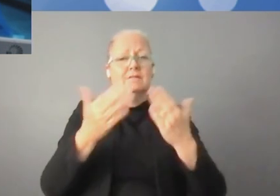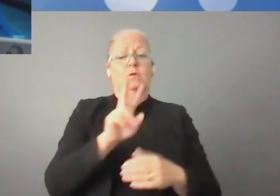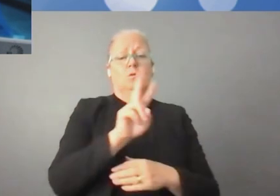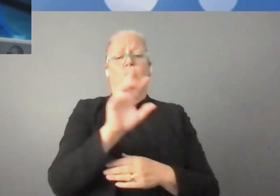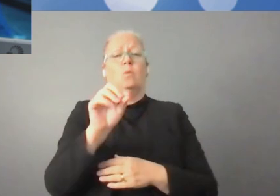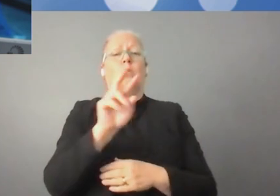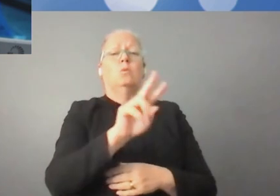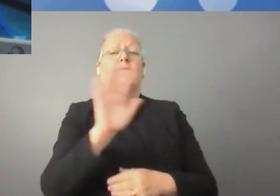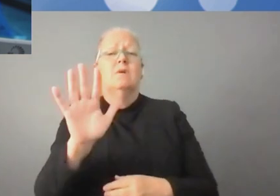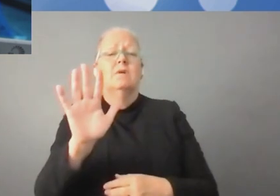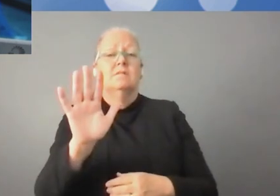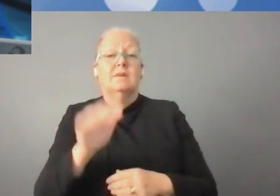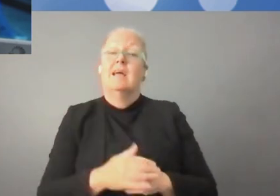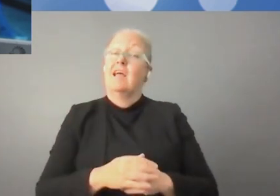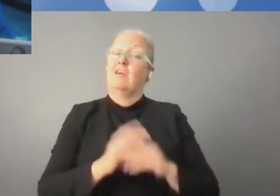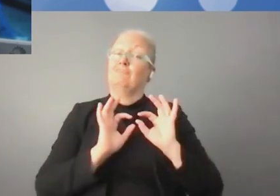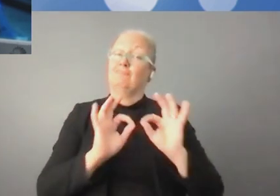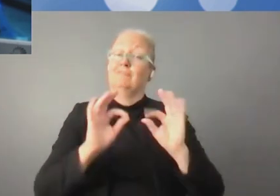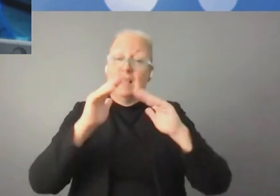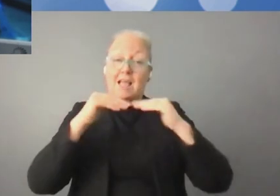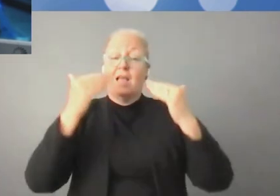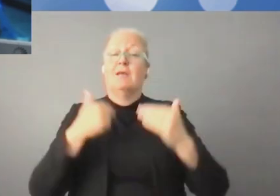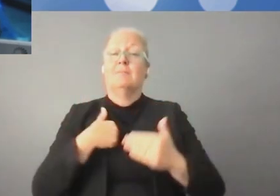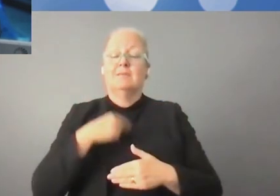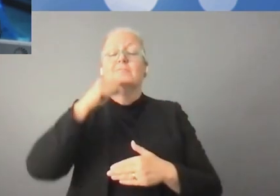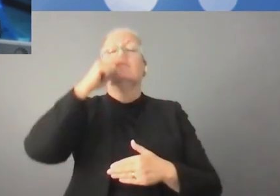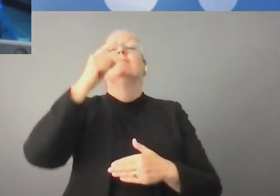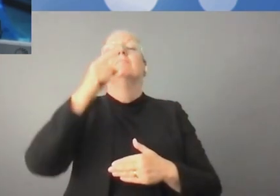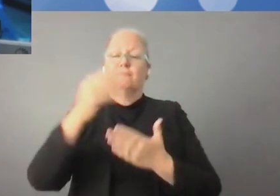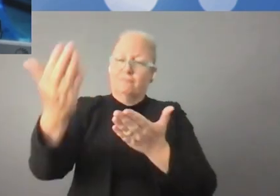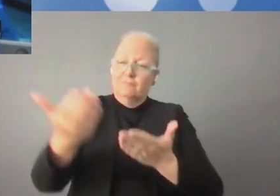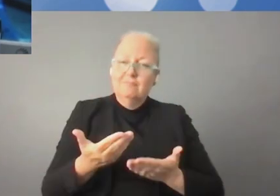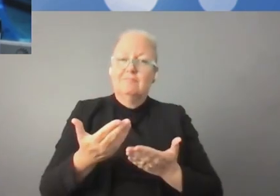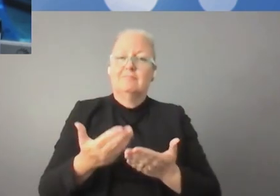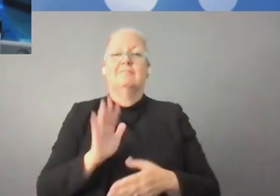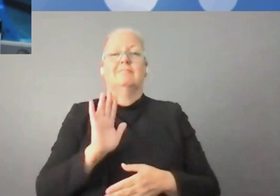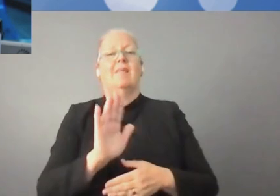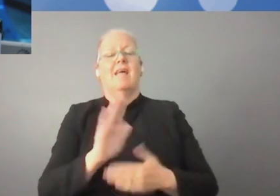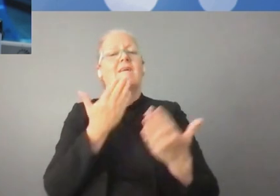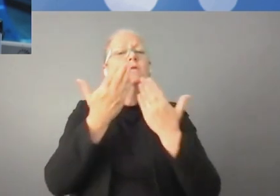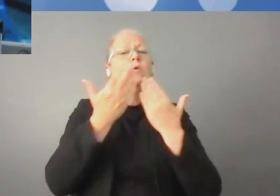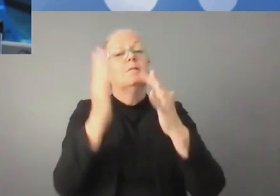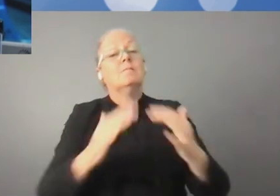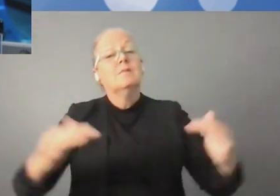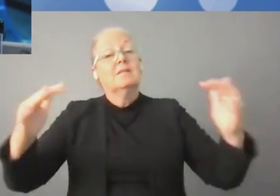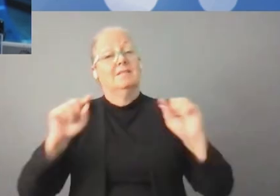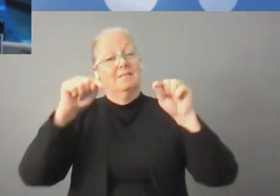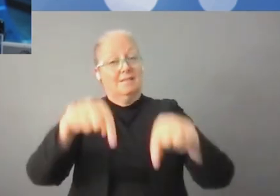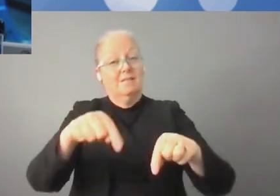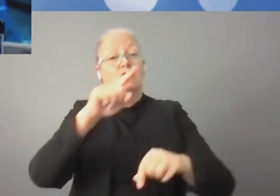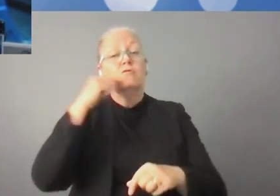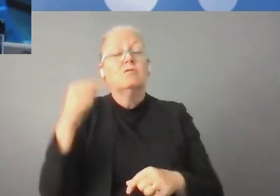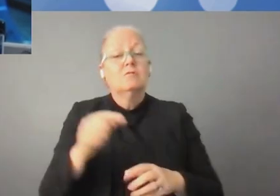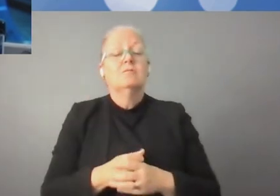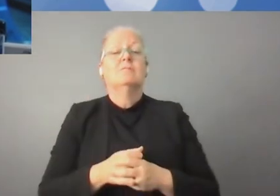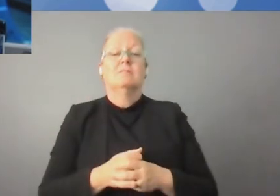organisera l'IGF en 2025. Ça sera la 20e édition. Ça sera un grand